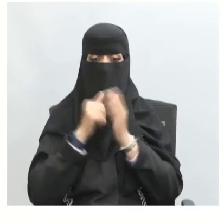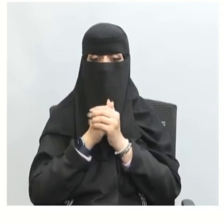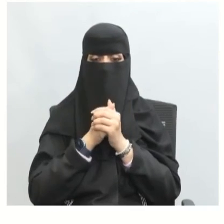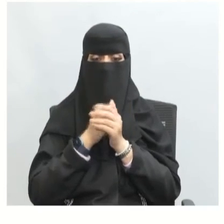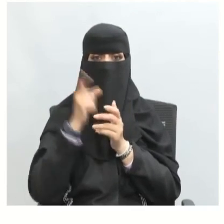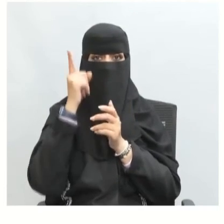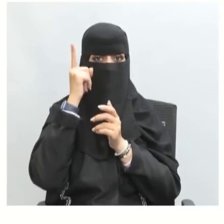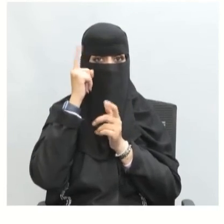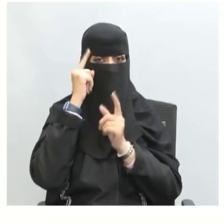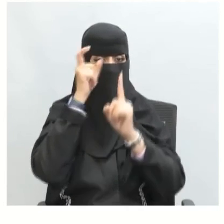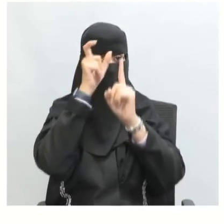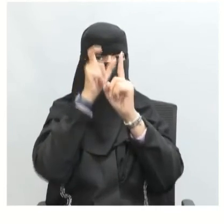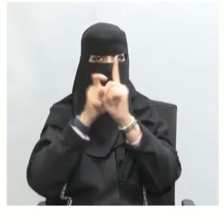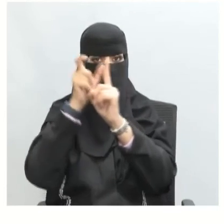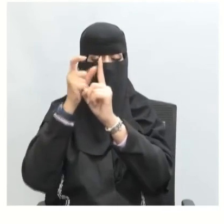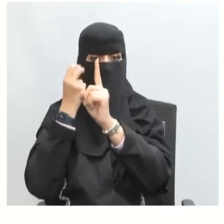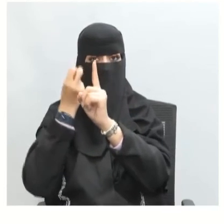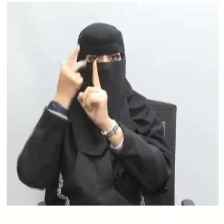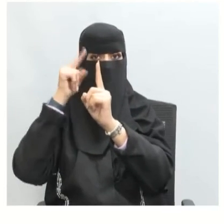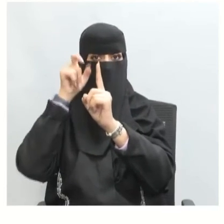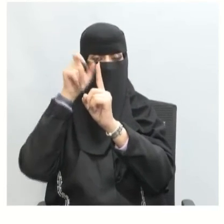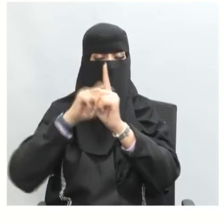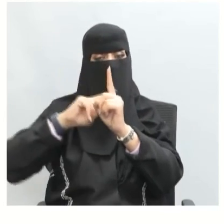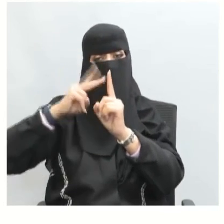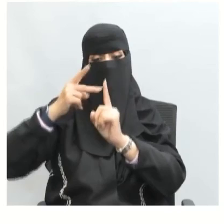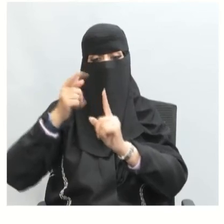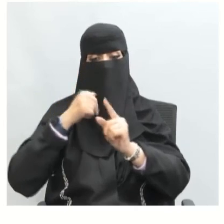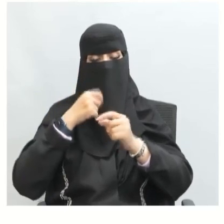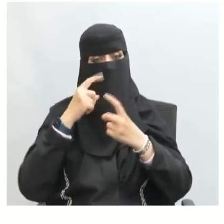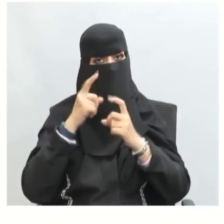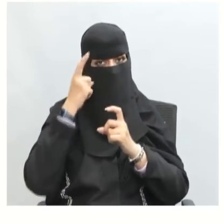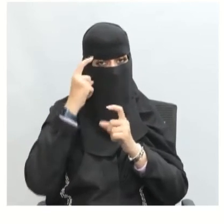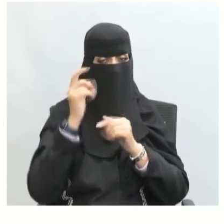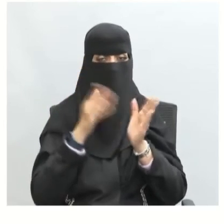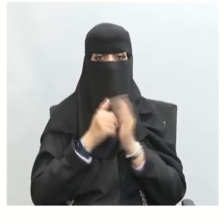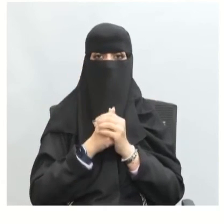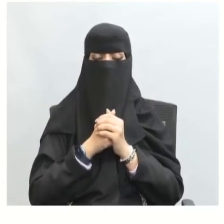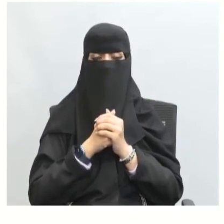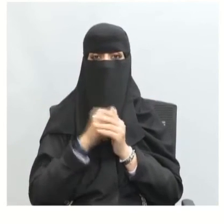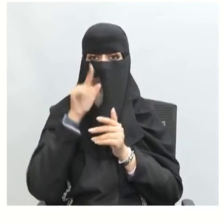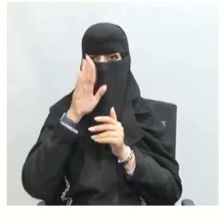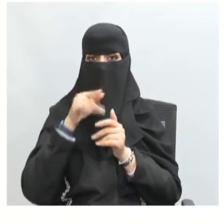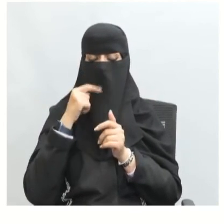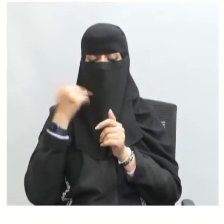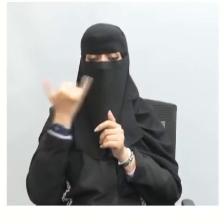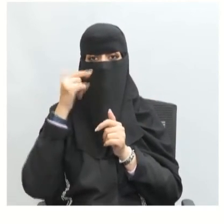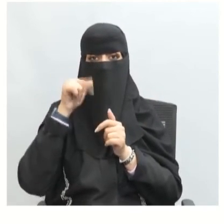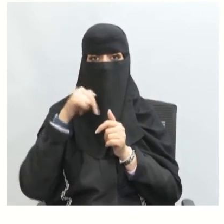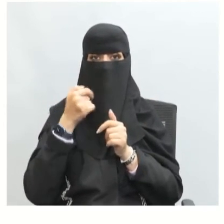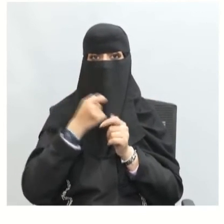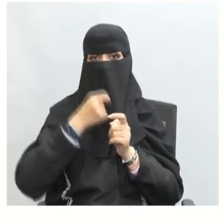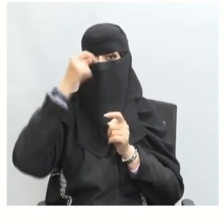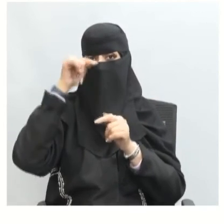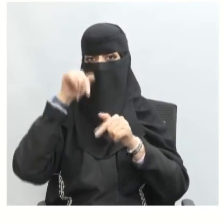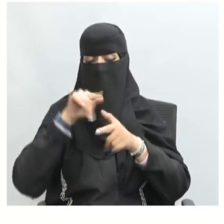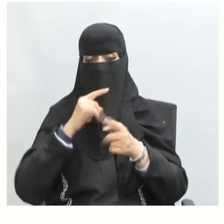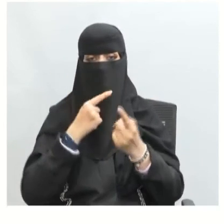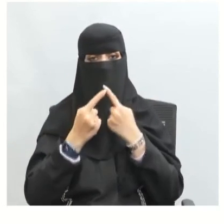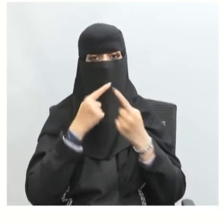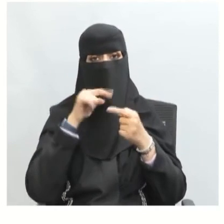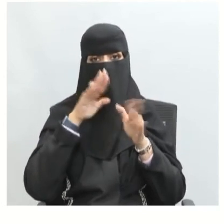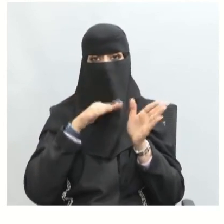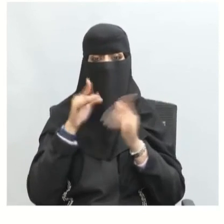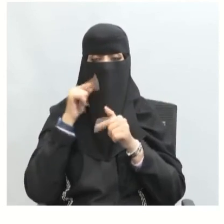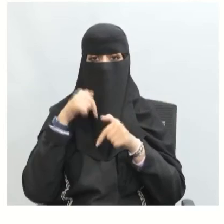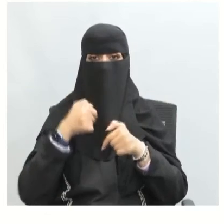فهم الآراء الأخرى ومعرفتها هذه من أهم سمات الحوار